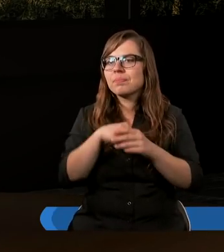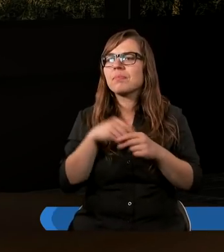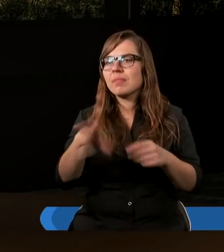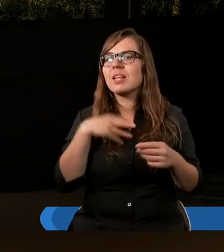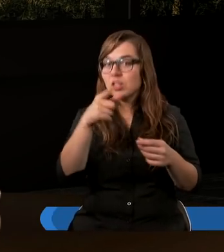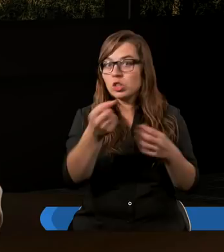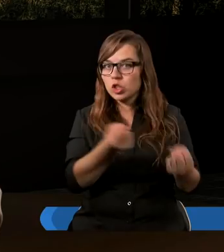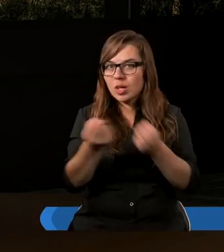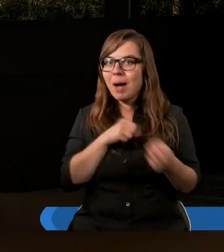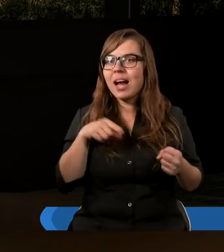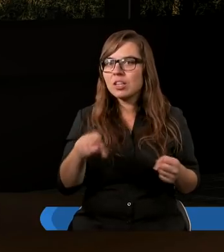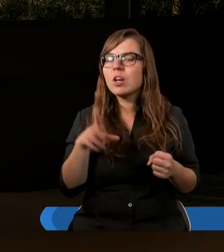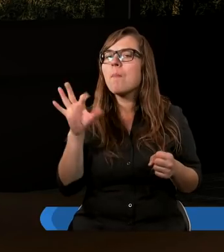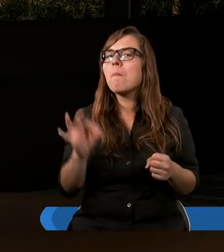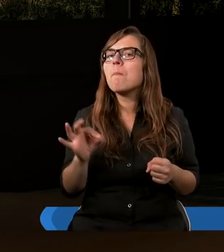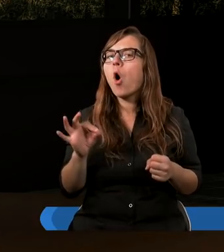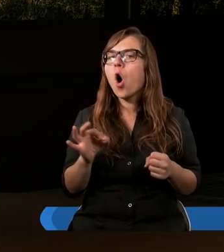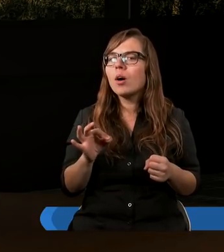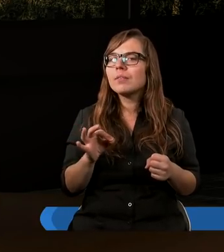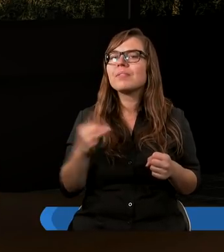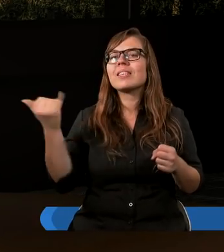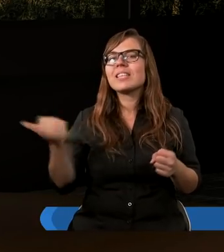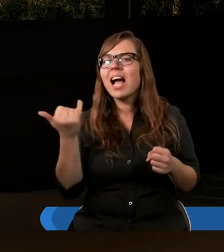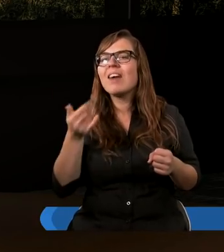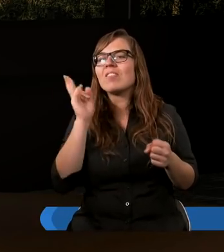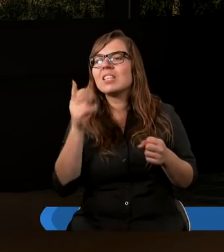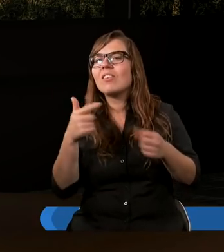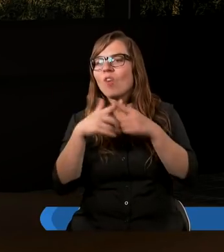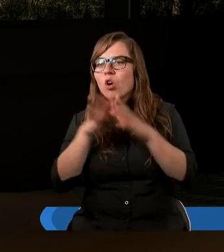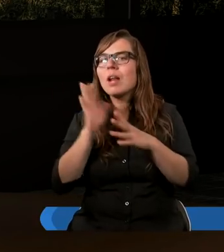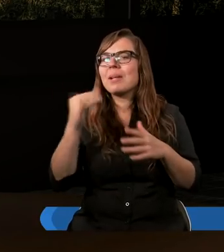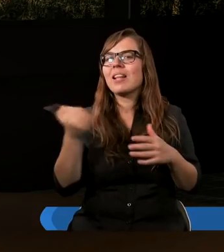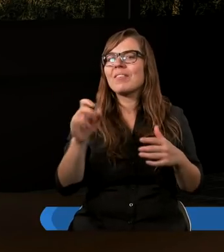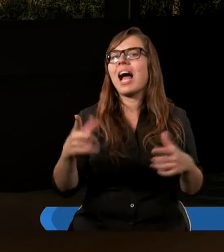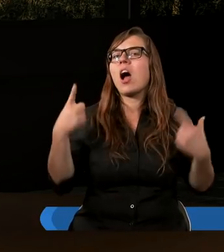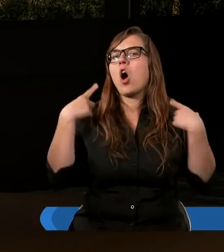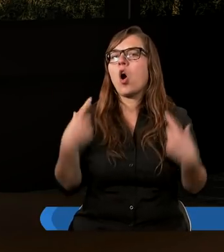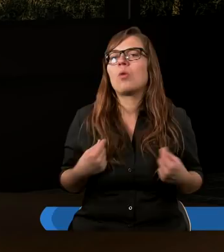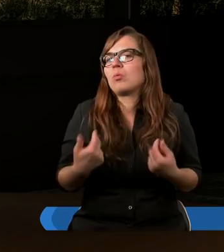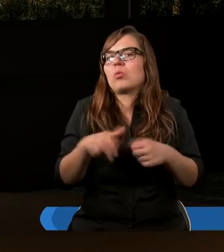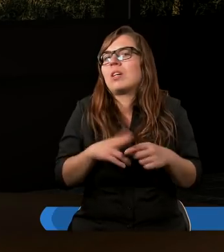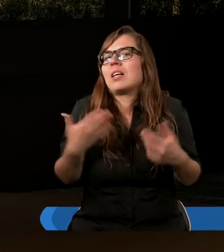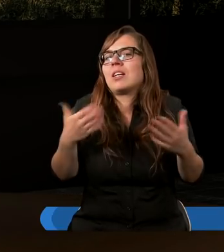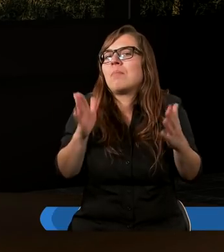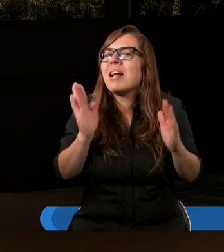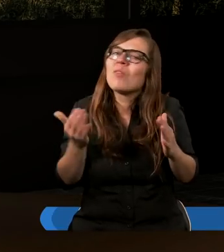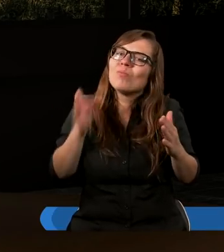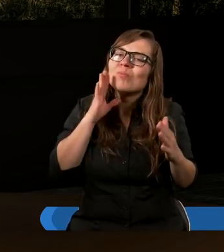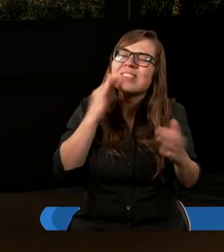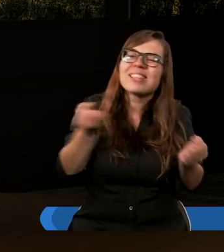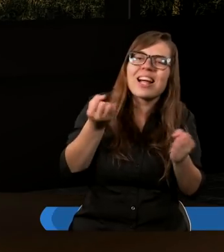żebyśmy jej się trzymali, bo zawsze w Kościeli będą takie osoby, które będą starały się